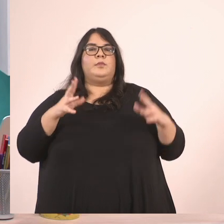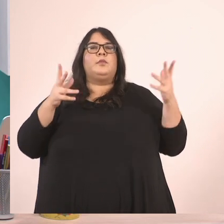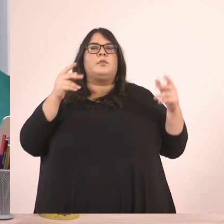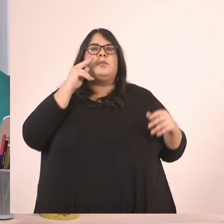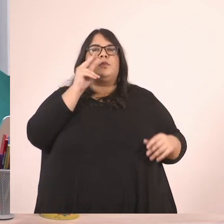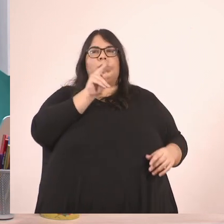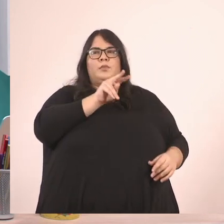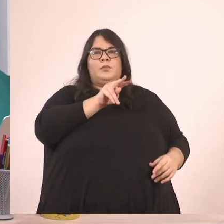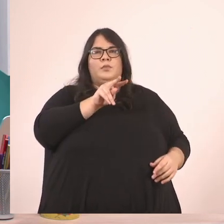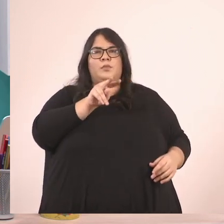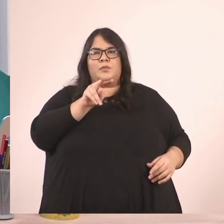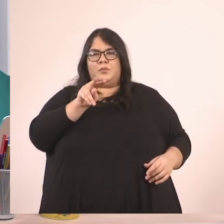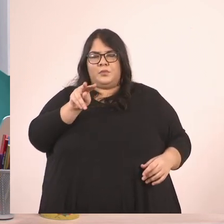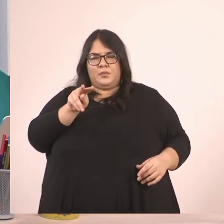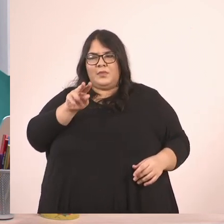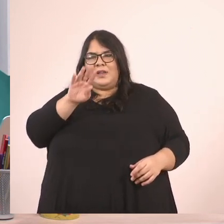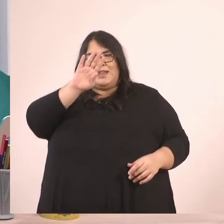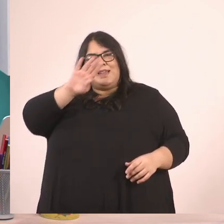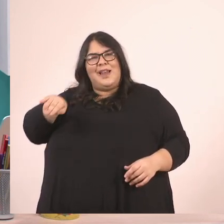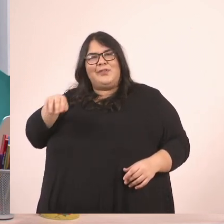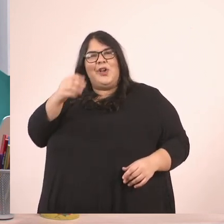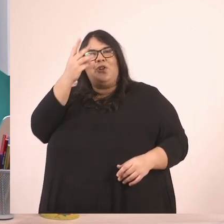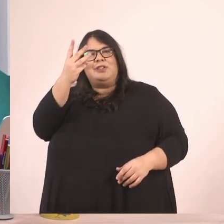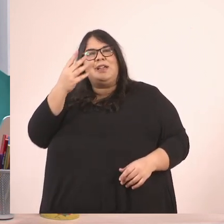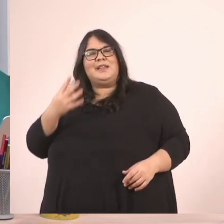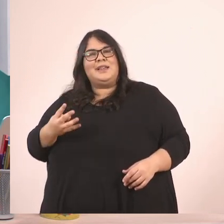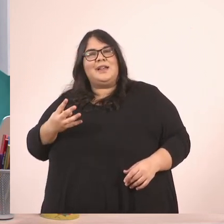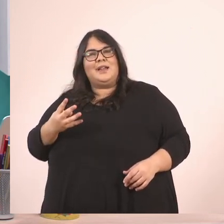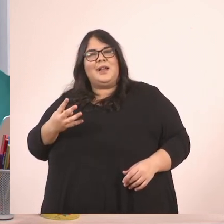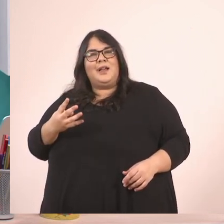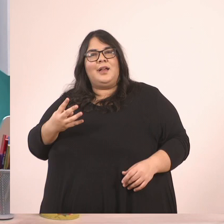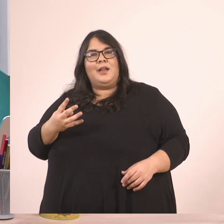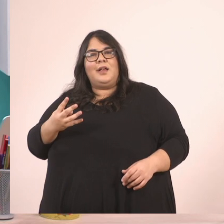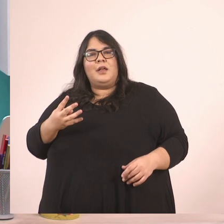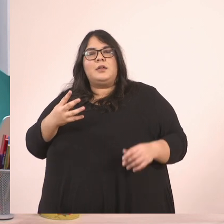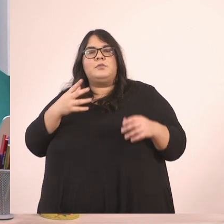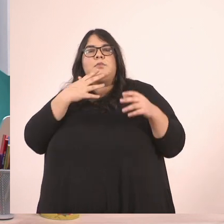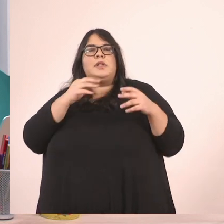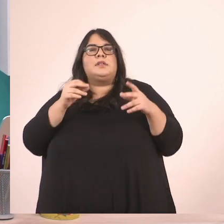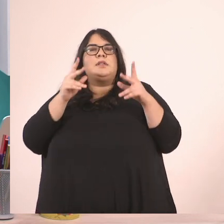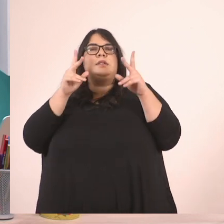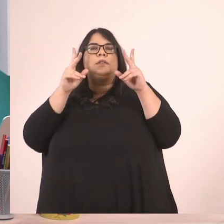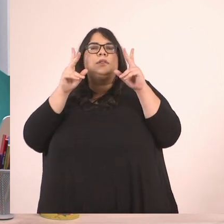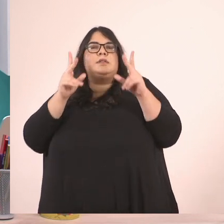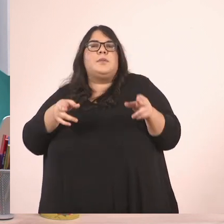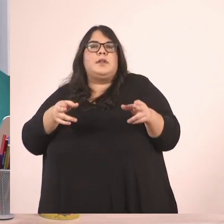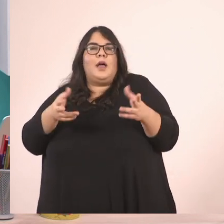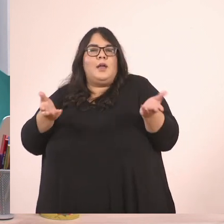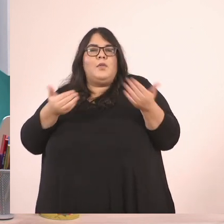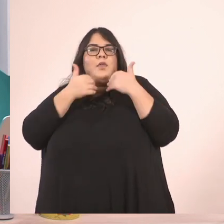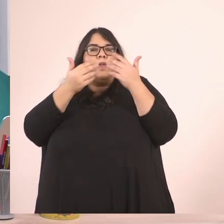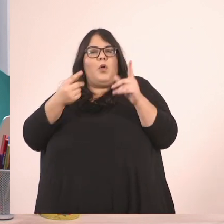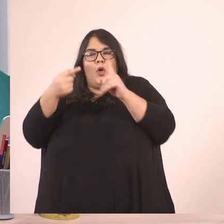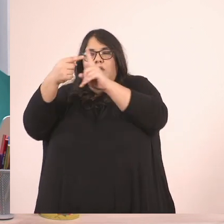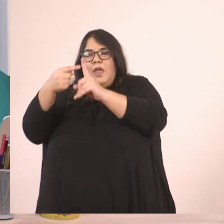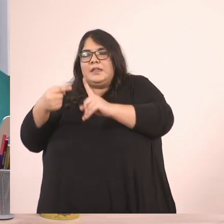Εδώ παρατηρώ ότι στο 3 τέταρτα σταματάνε, σταματά η διαδικασία.